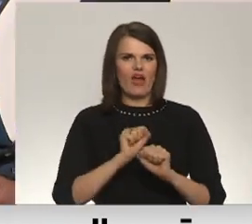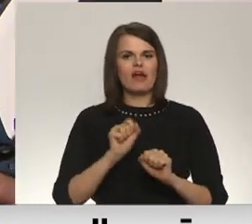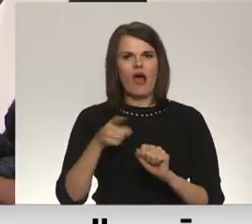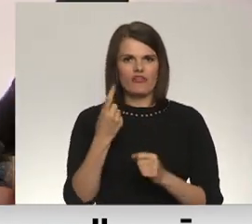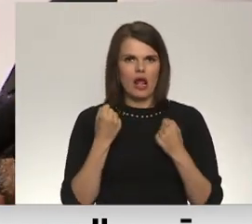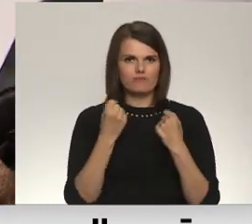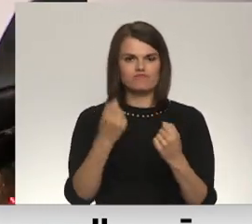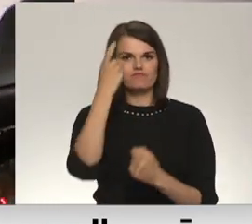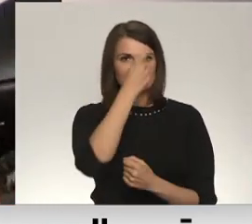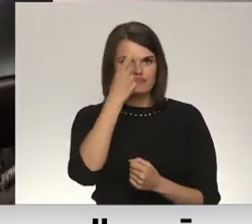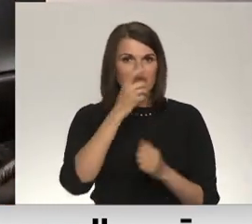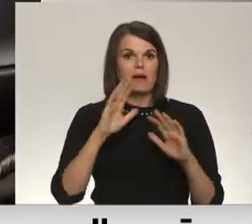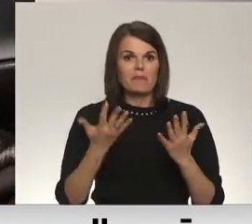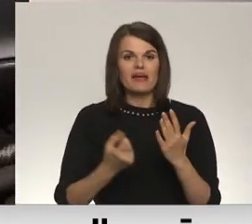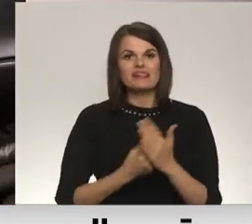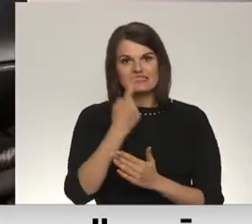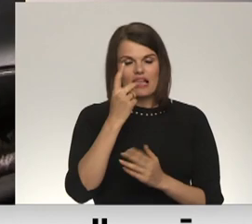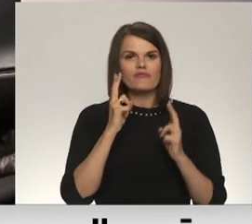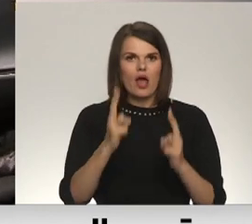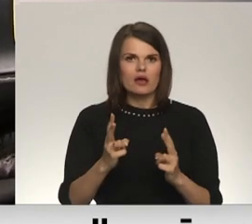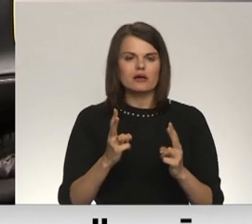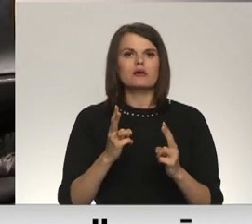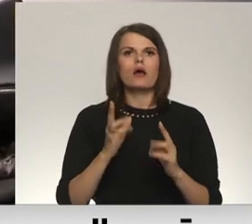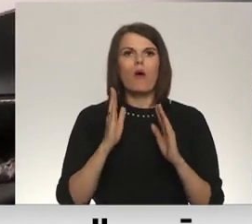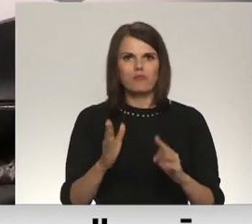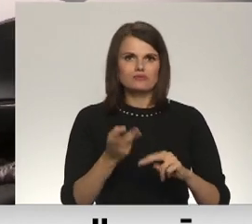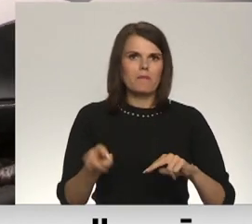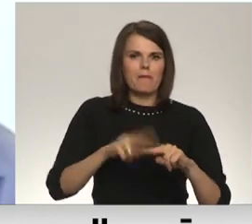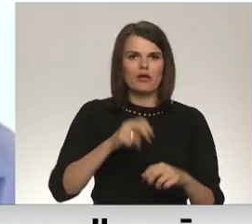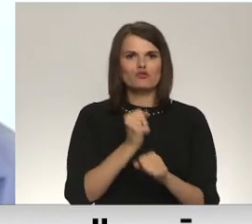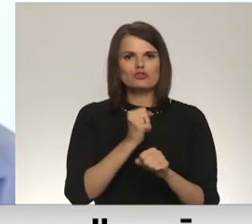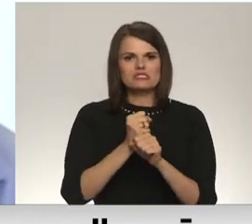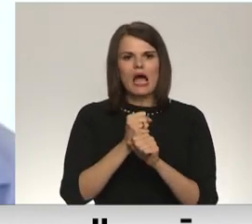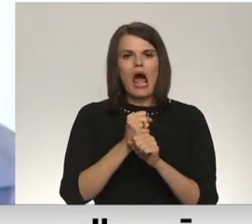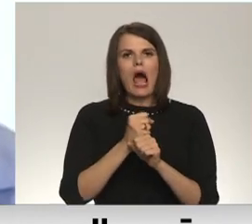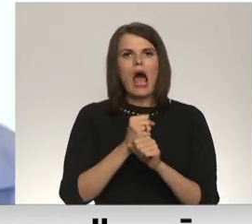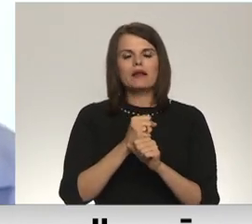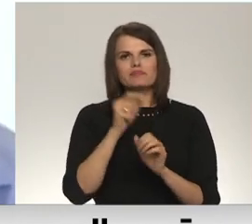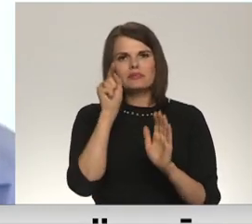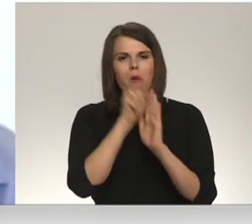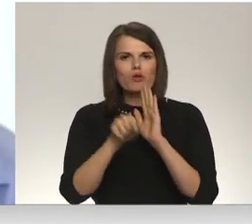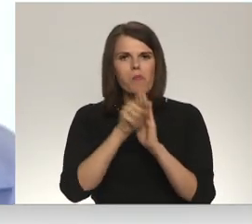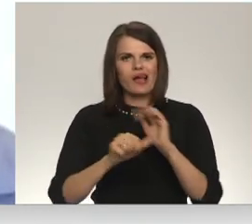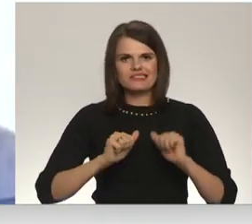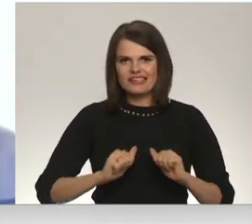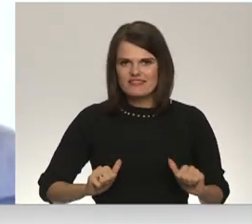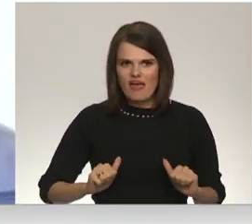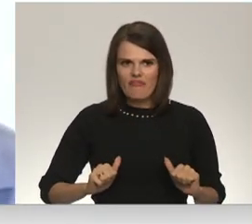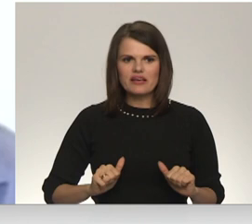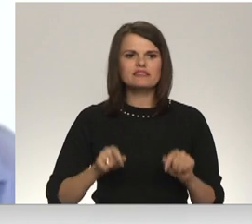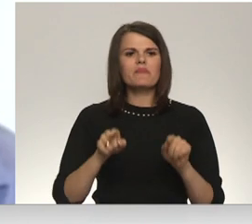rēbumā. Tas gan nozīmē, ka probācijas dienestam būtu jāapkalpo vairāk klientu. Tā nav tikai atnākšana uz dienestu, tikai